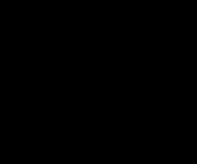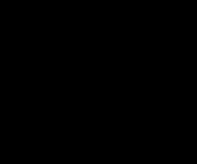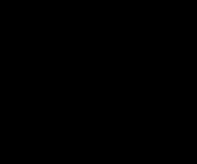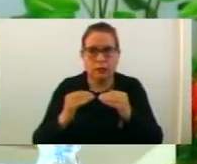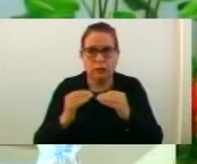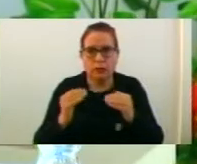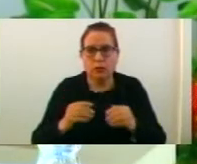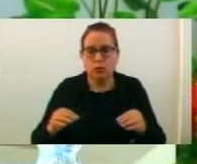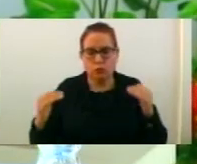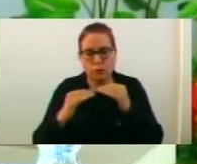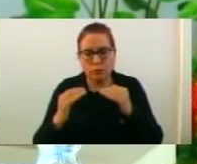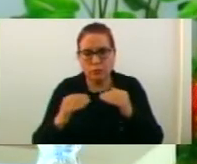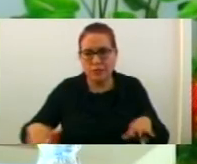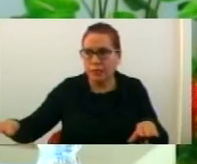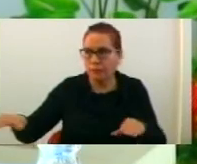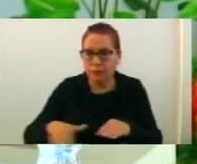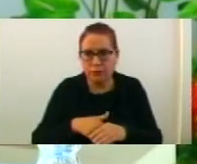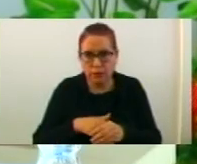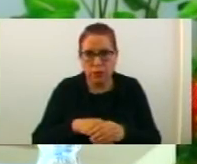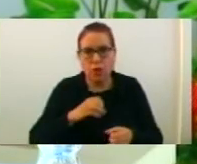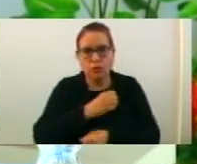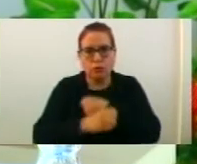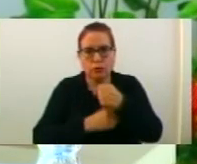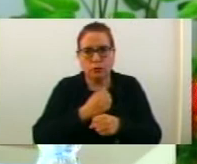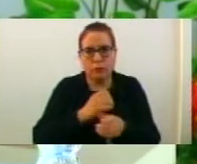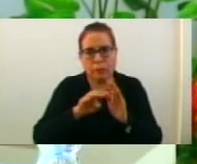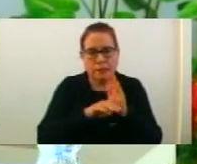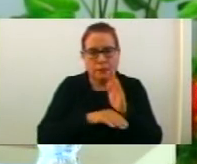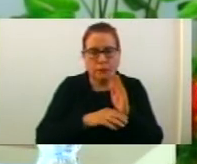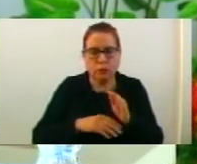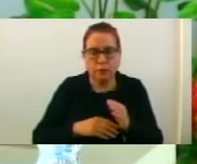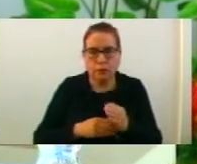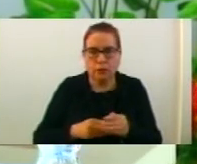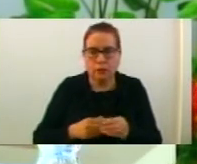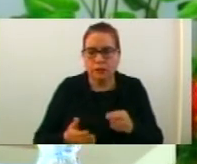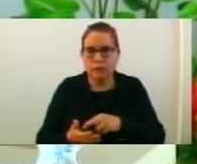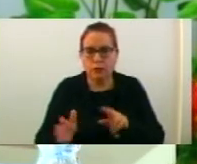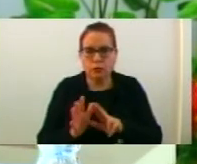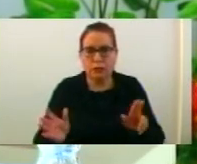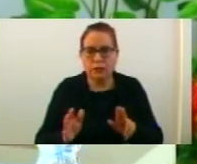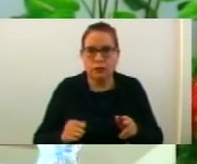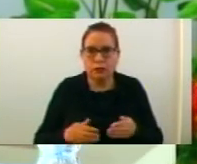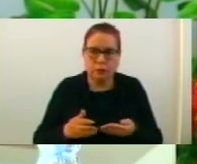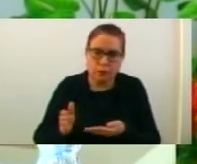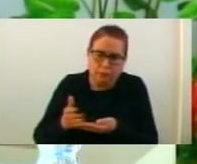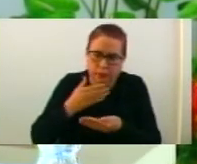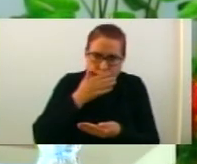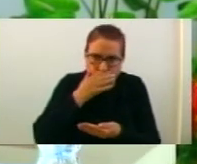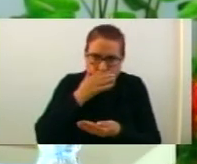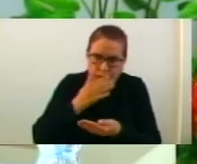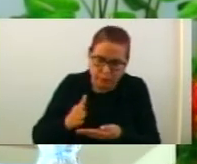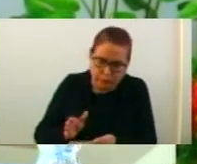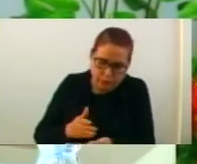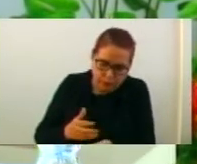се дава согласност на годишният план за върботуване с 2018 година на Локалната установна библиотека